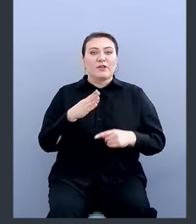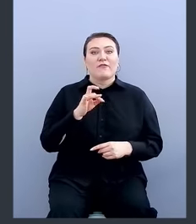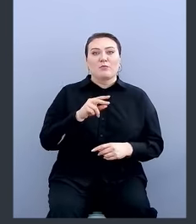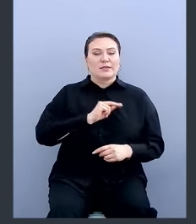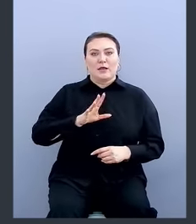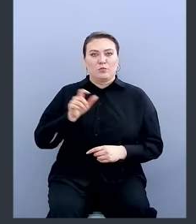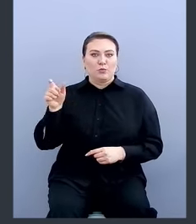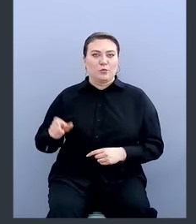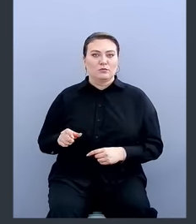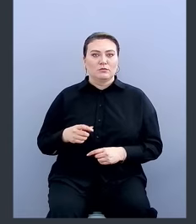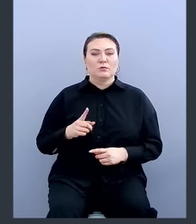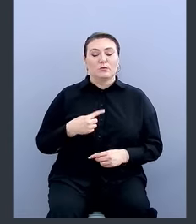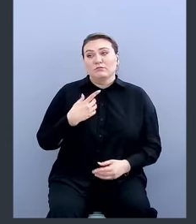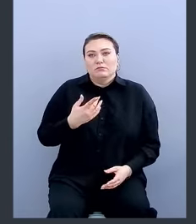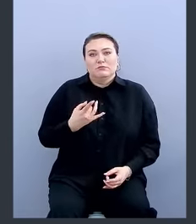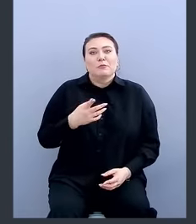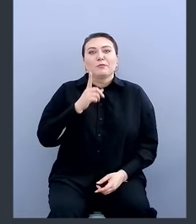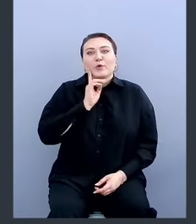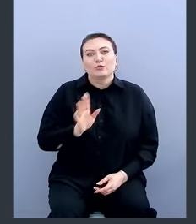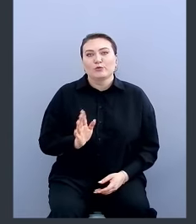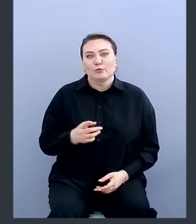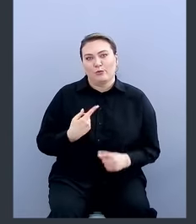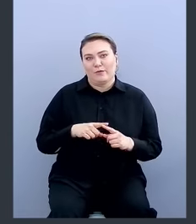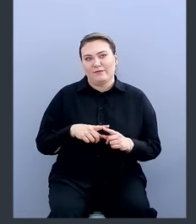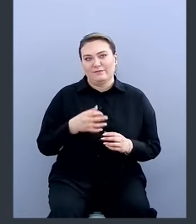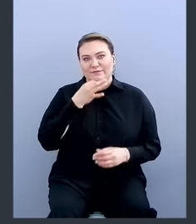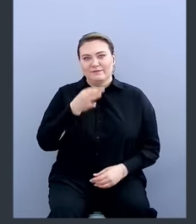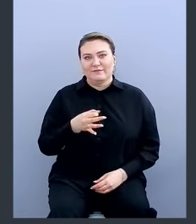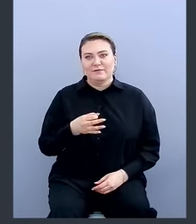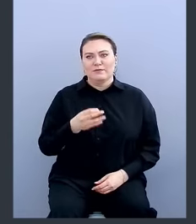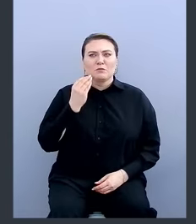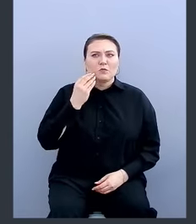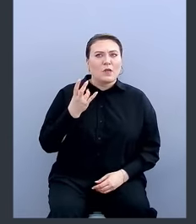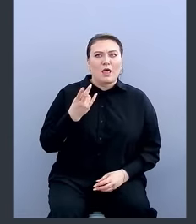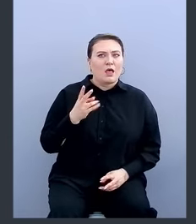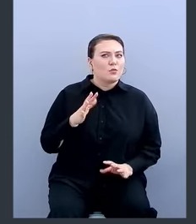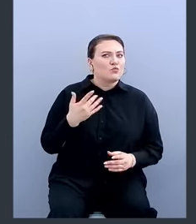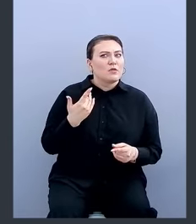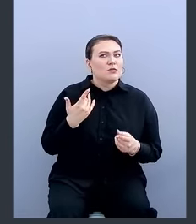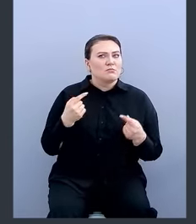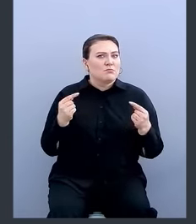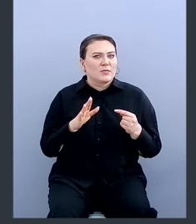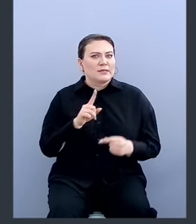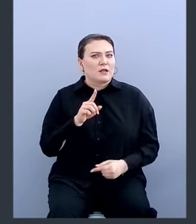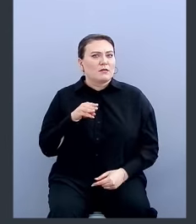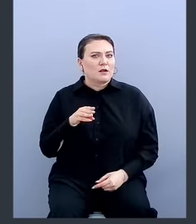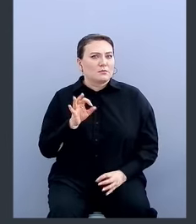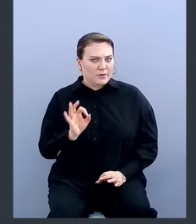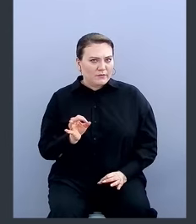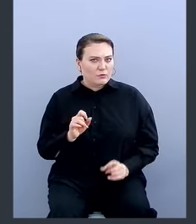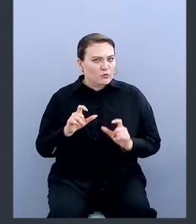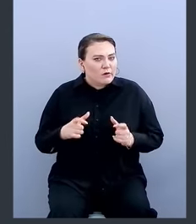А, это просто неудобно. То есть, конечно, с простой путь… То есть, это не совсем Zeratrast получается. Нет, смотрите. Скажем так, с